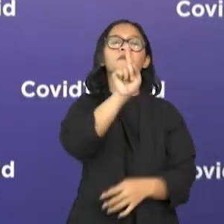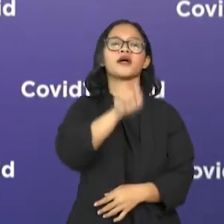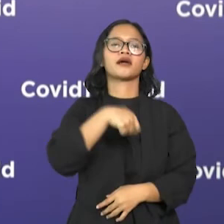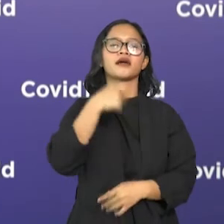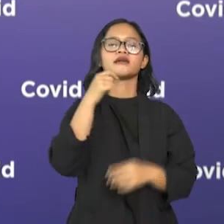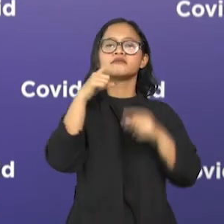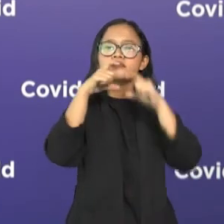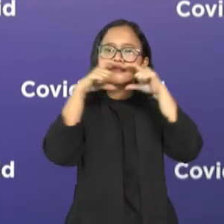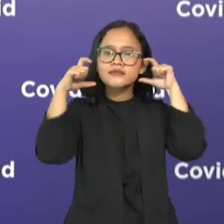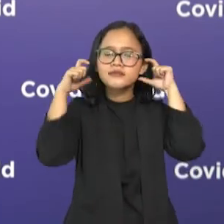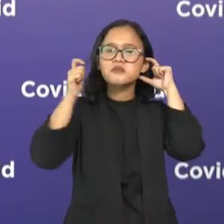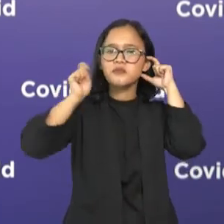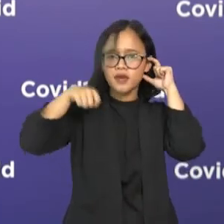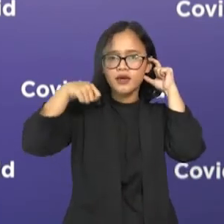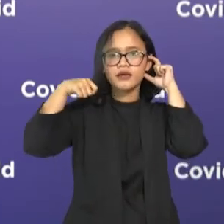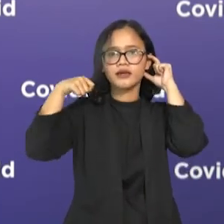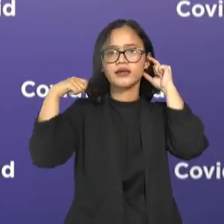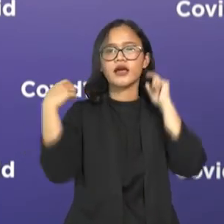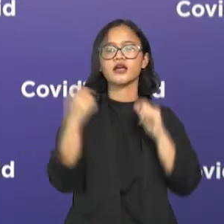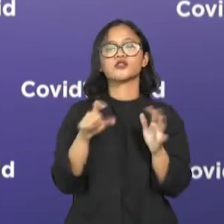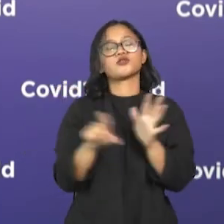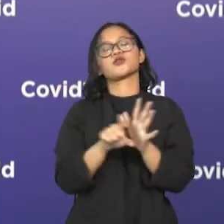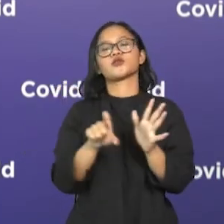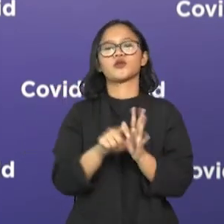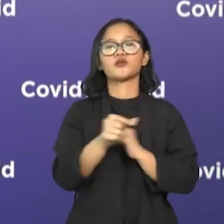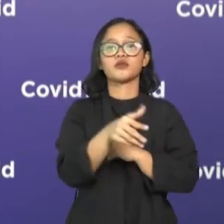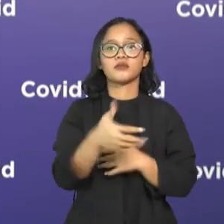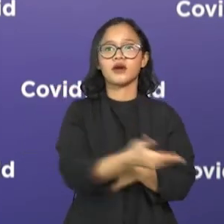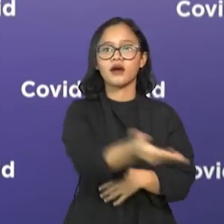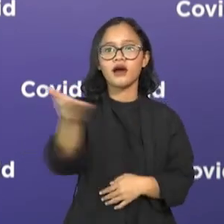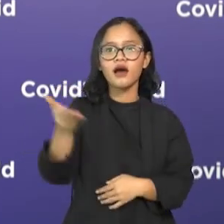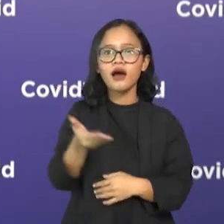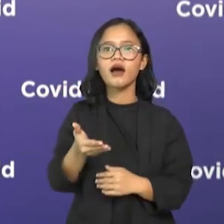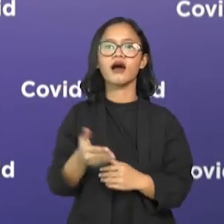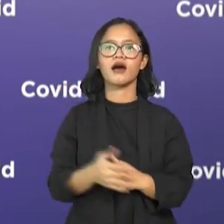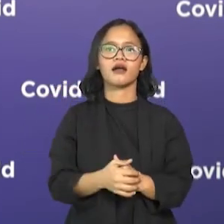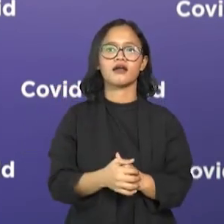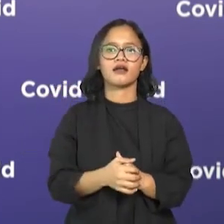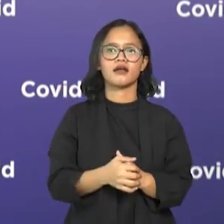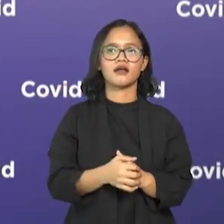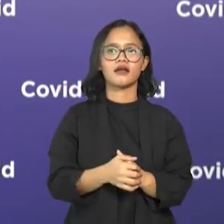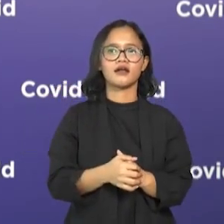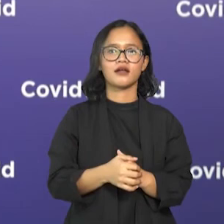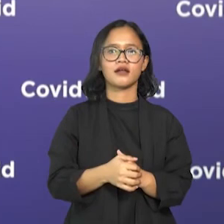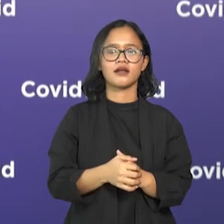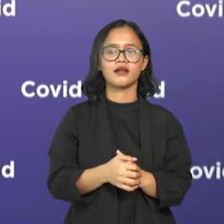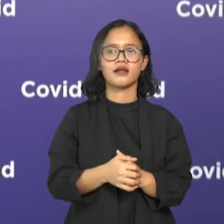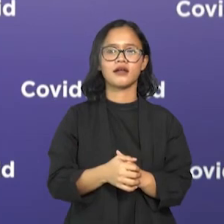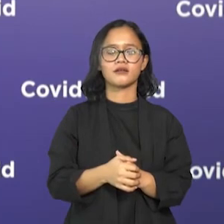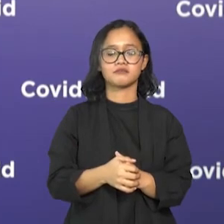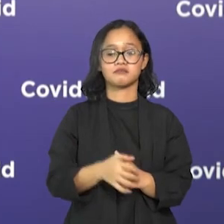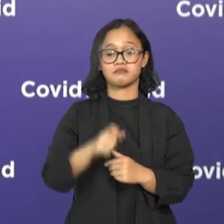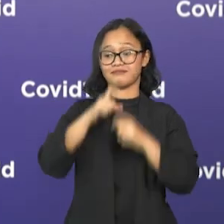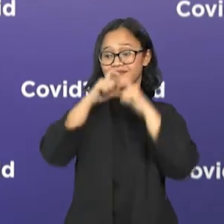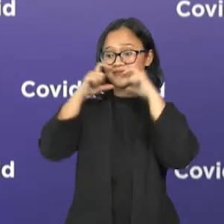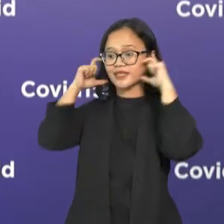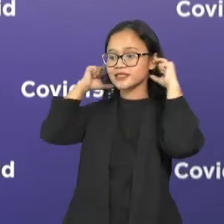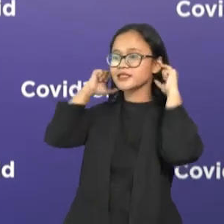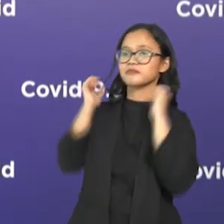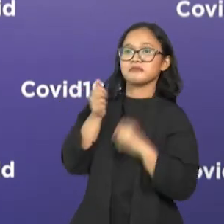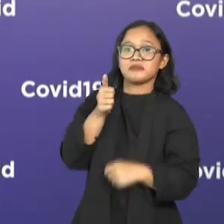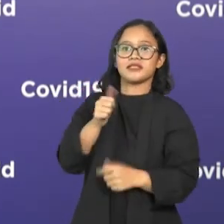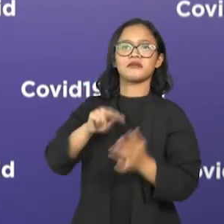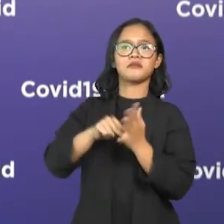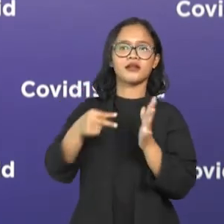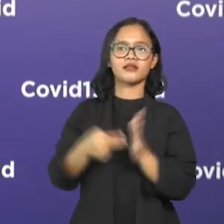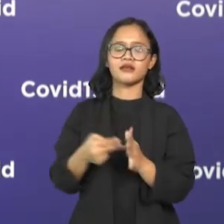dengan mempergunakan masker kita akan bisa terhindar dari penyebaran COVID-19 ini.